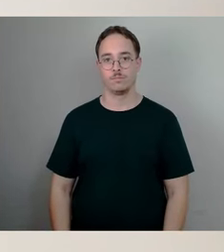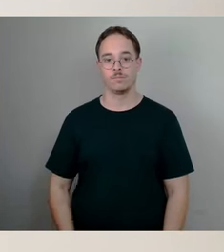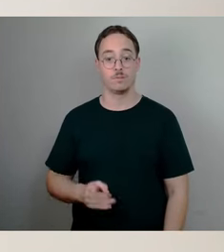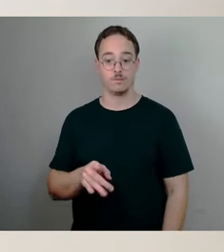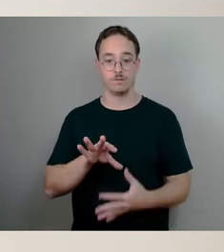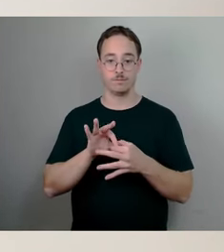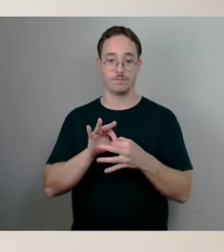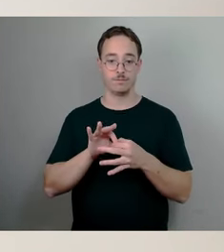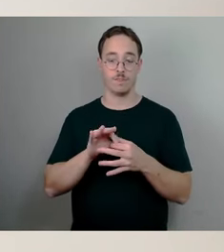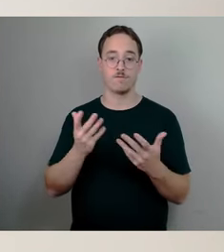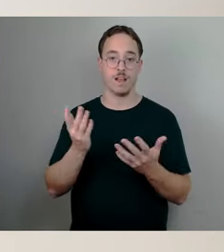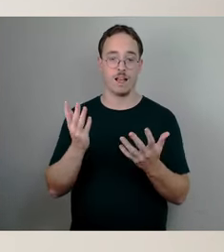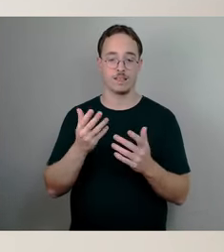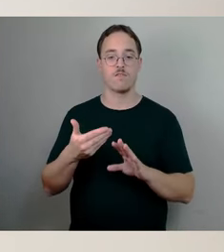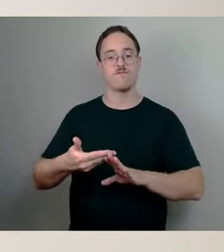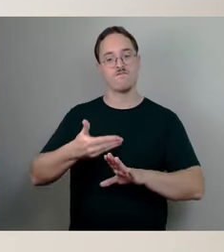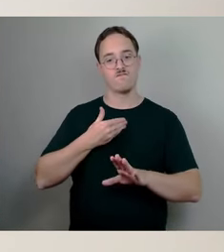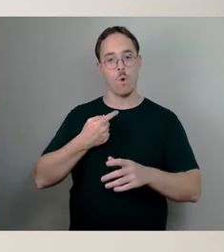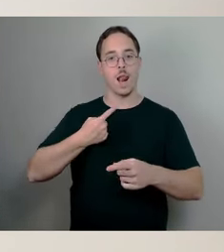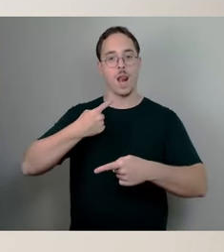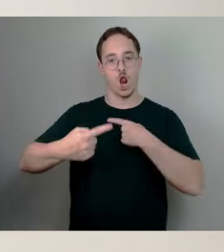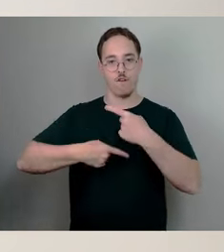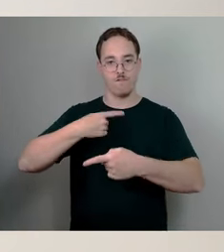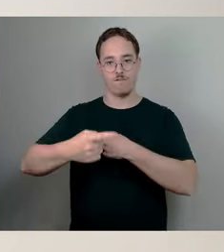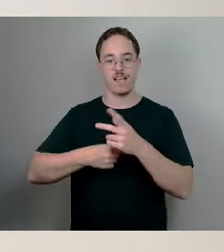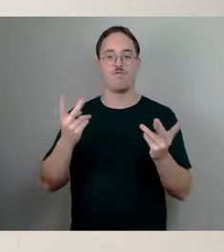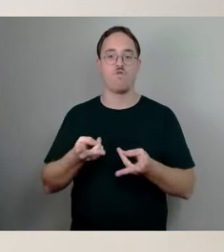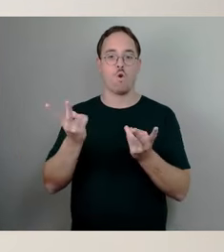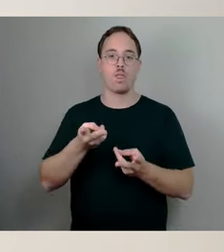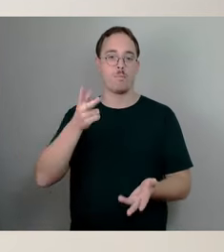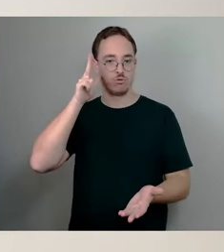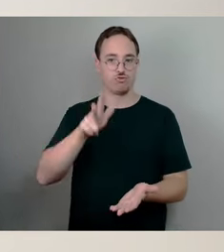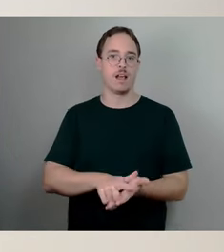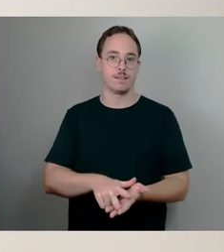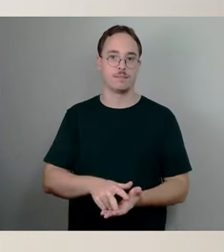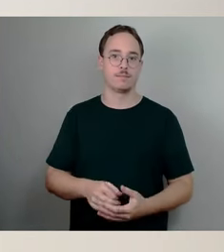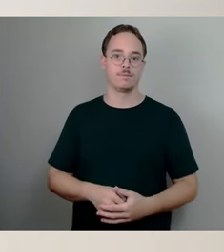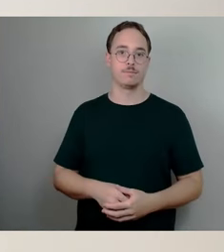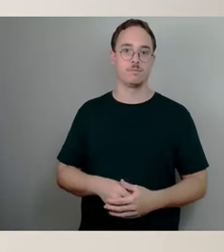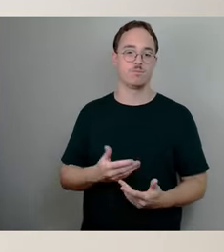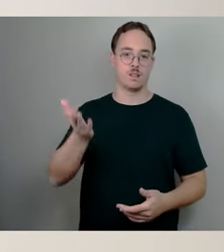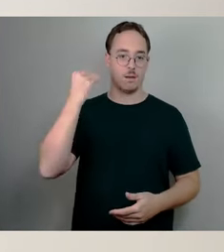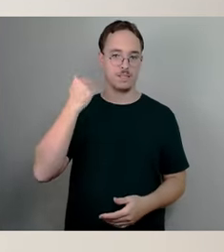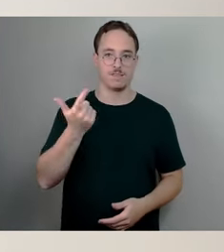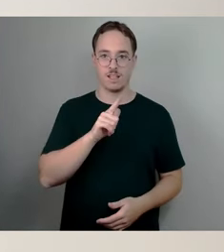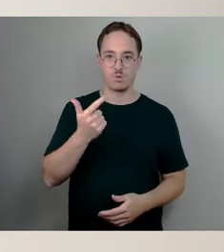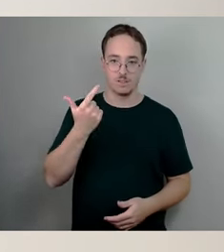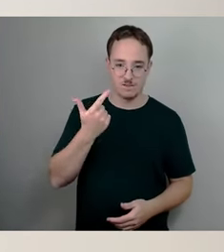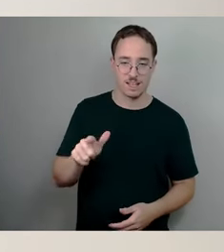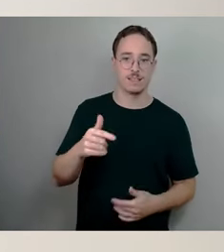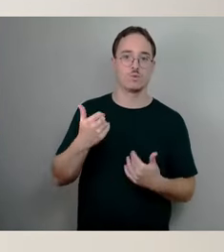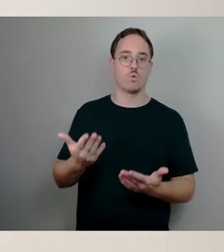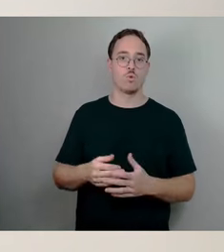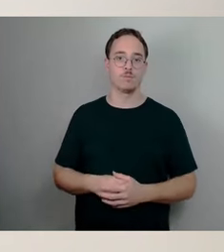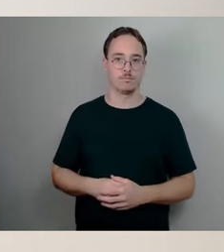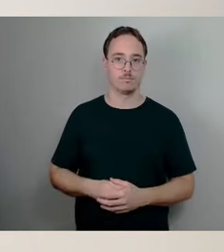in denen wir Doppelhaushalte aufstellen. Das war 2022 so. Das war 2020 so, wo also der Haushalt